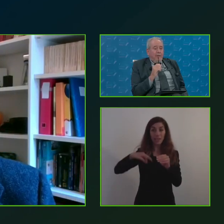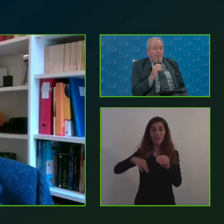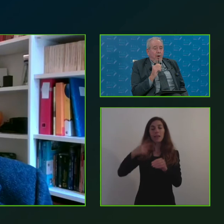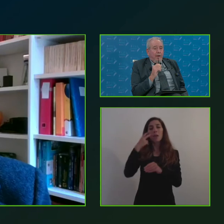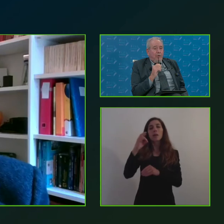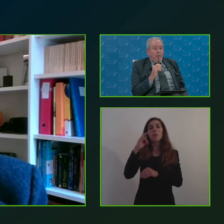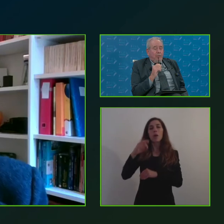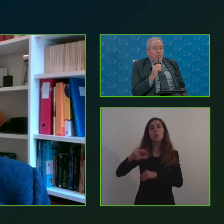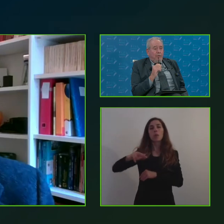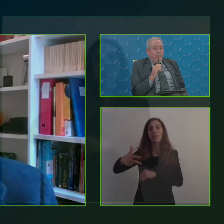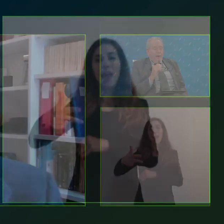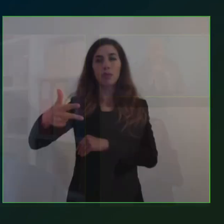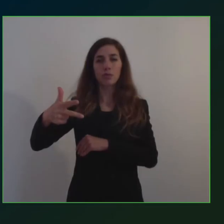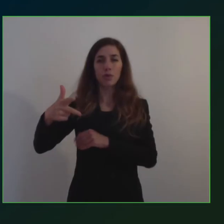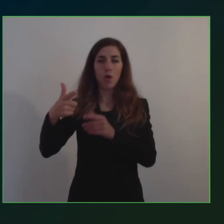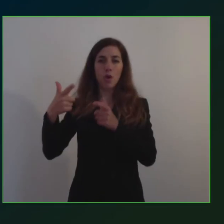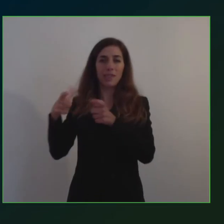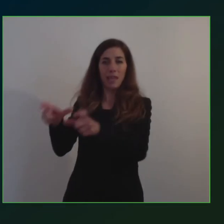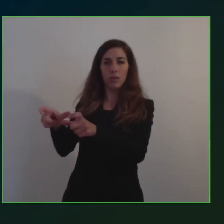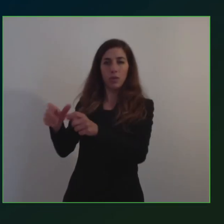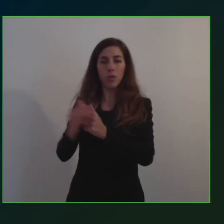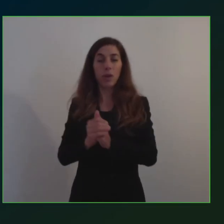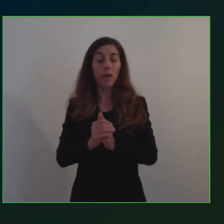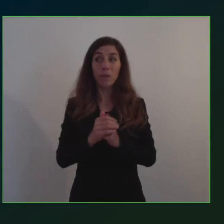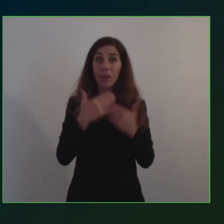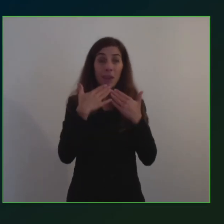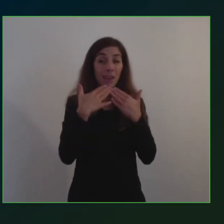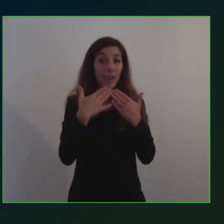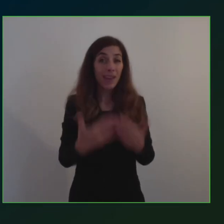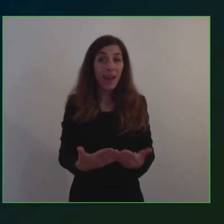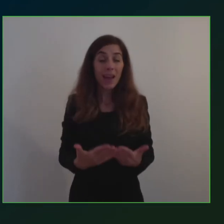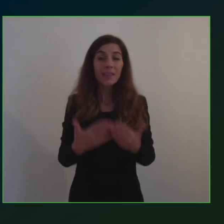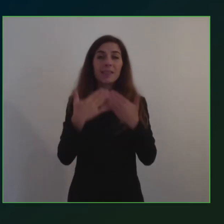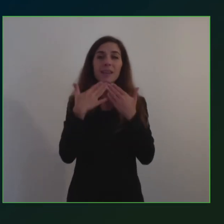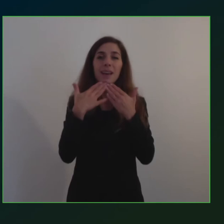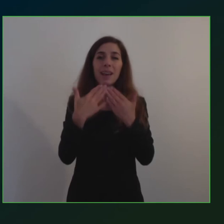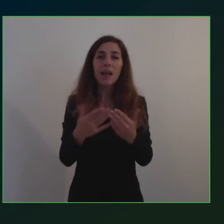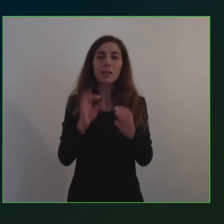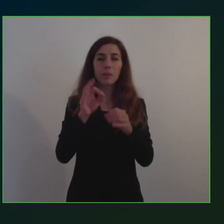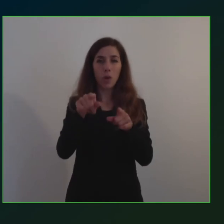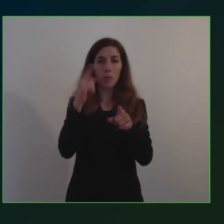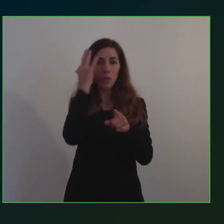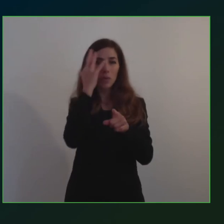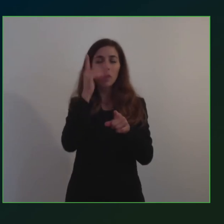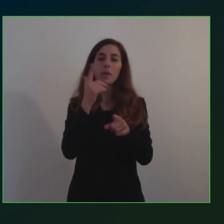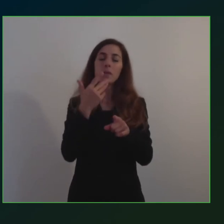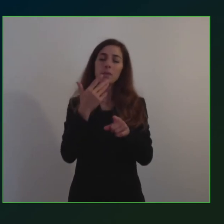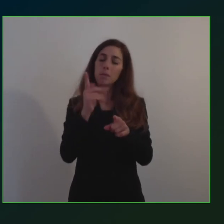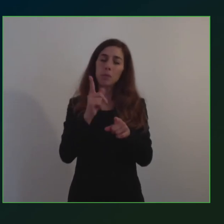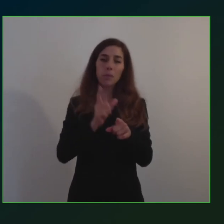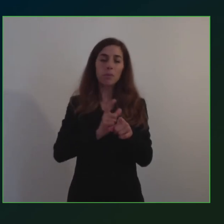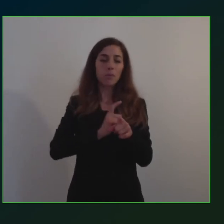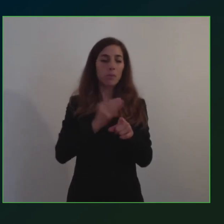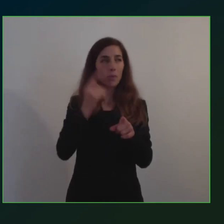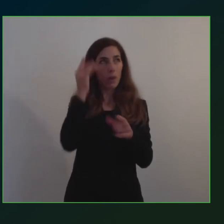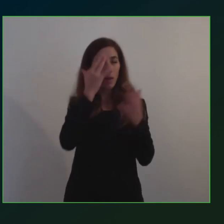sembra chiarissimo, anche questo punto mi sembra meritevole di una riflessione ulteriore, stamattina non potremo farla probabilmente